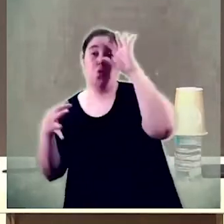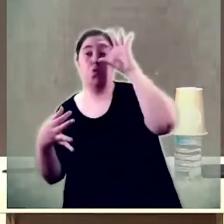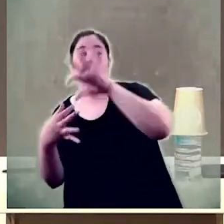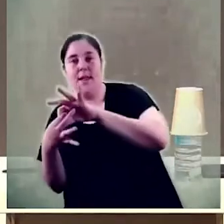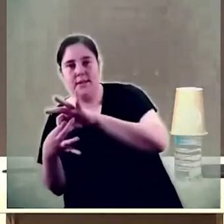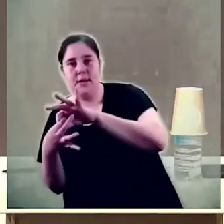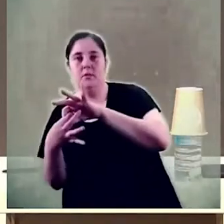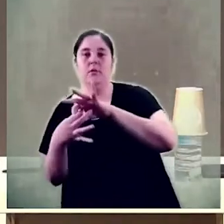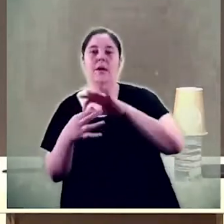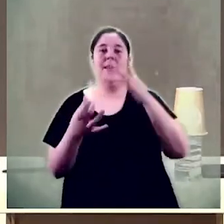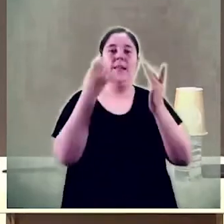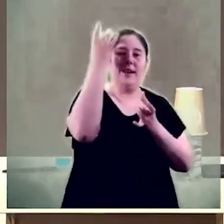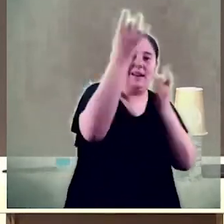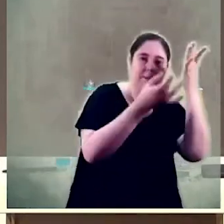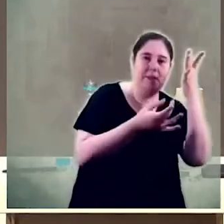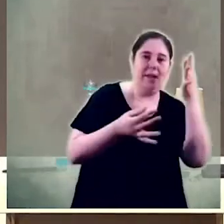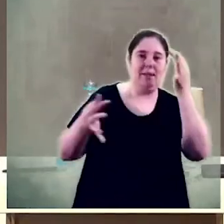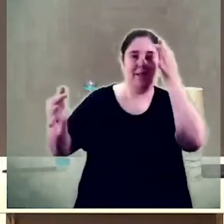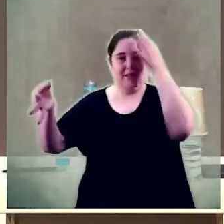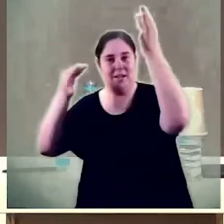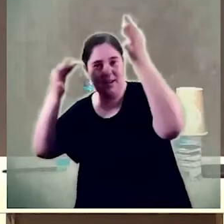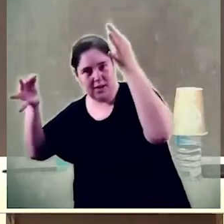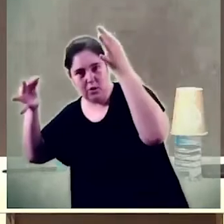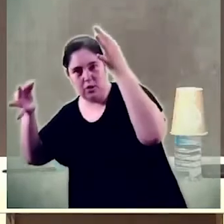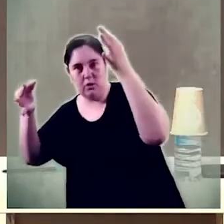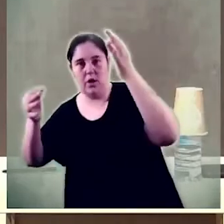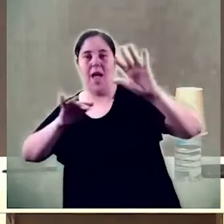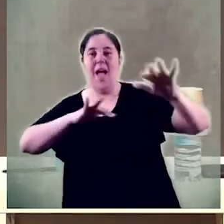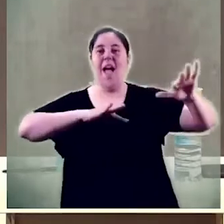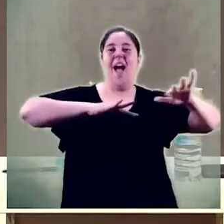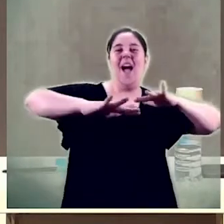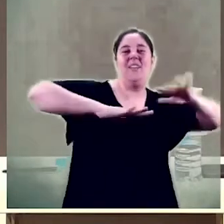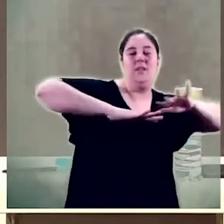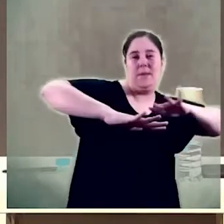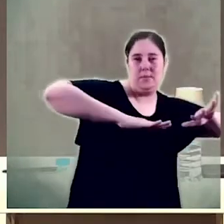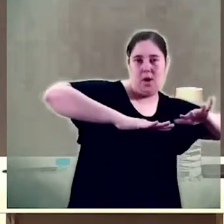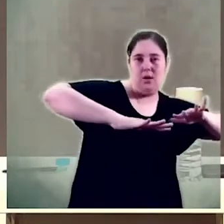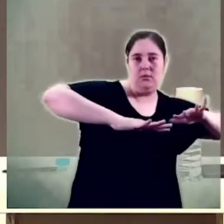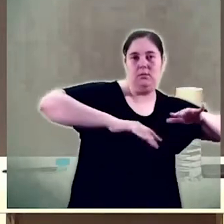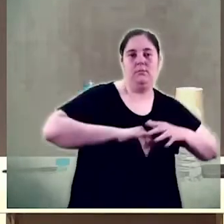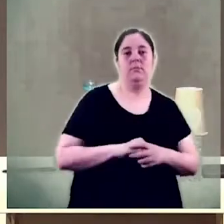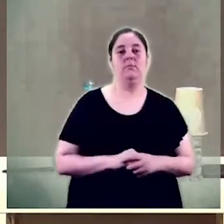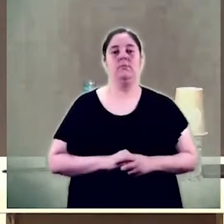parlat de coherència creativitat rigor activisme